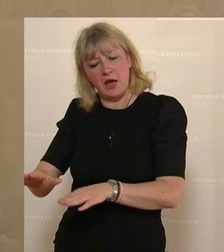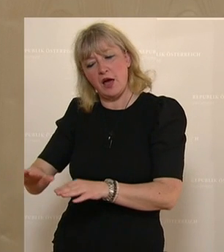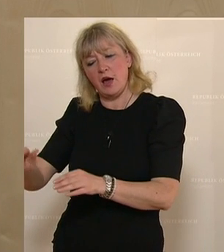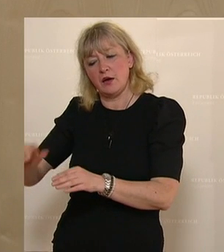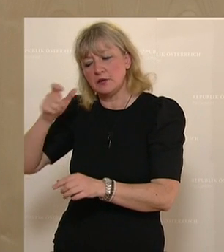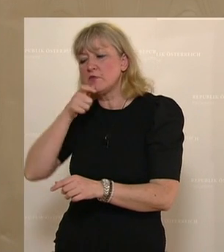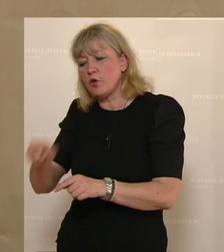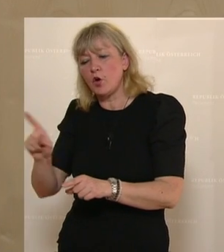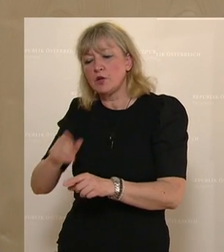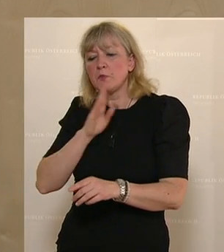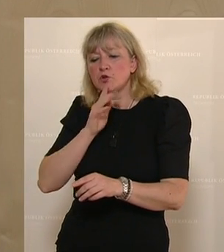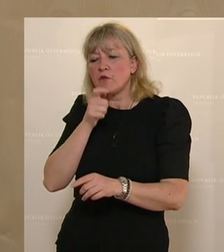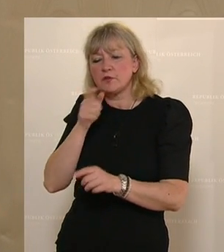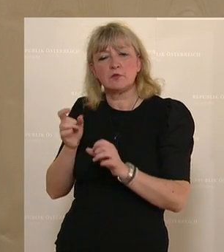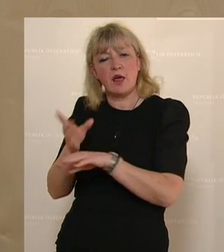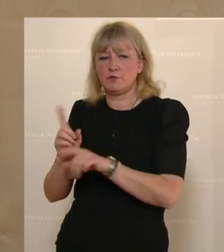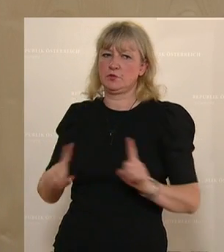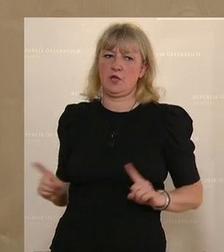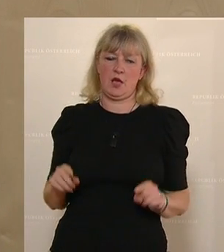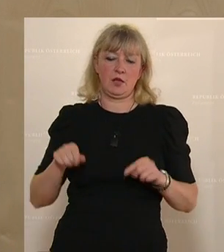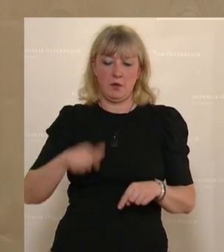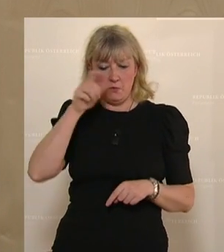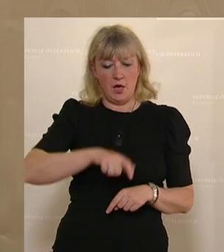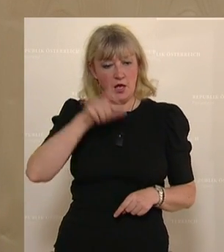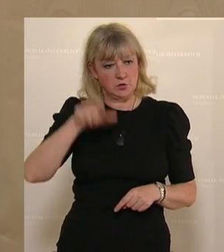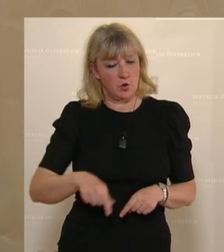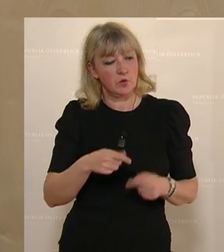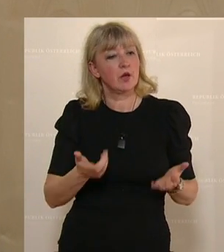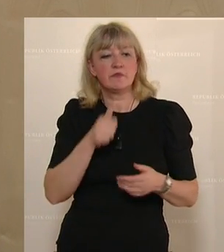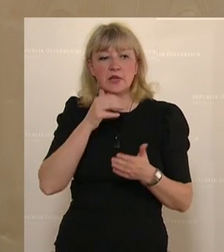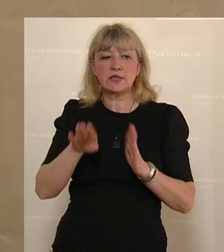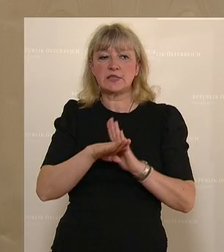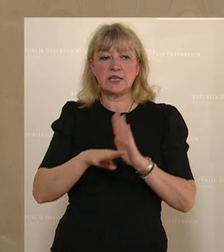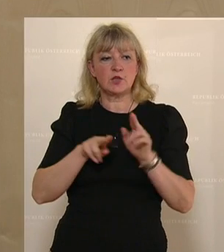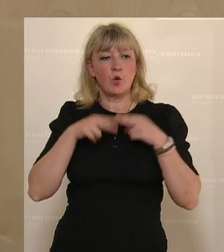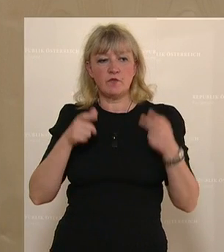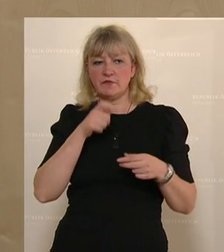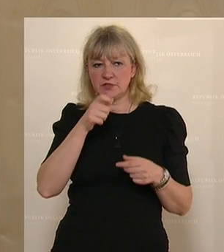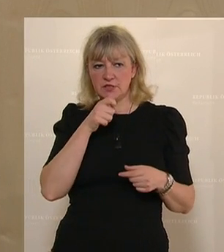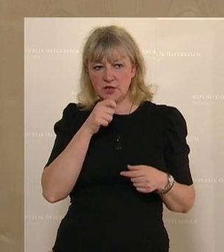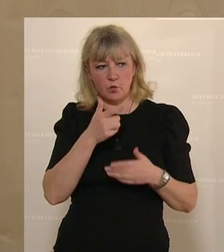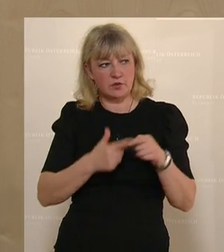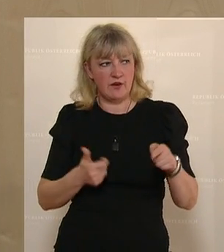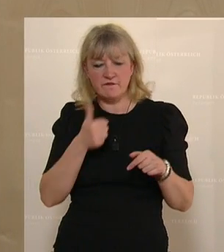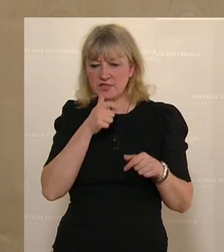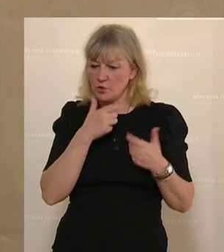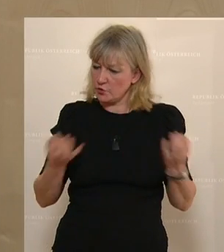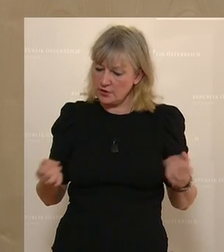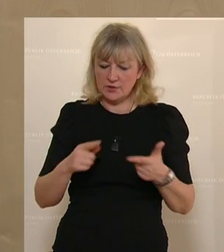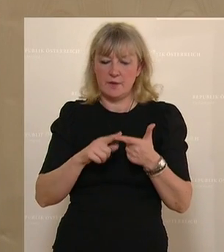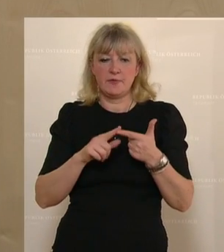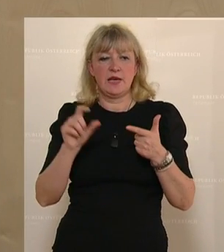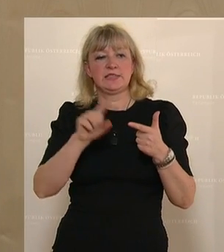und Pensionsversicherung. Die Bezieherinnen dieser Aufwandsentschädigungen sind nicht in der gesetzlichen Unfallversicherung teilversichert. B.